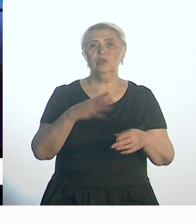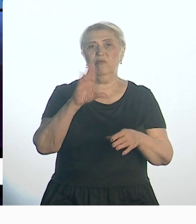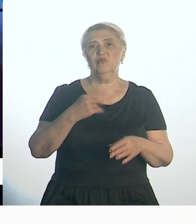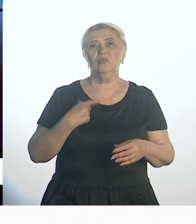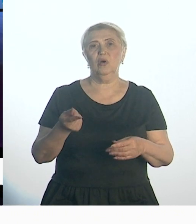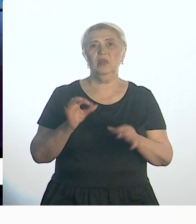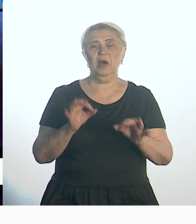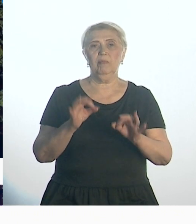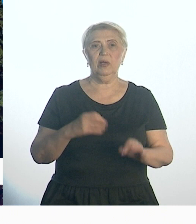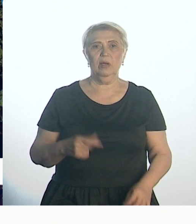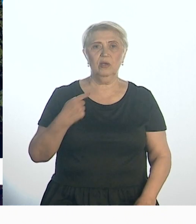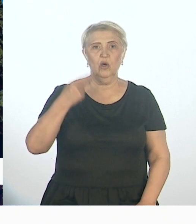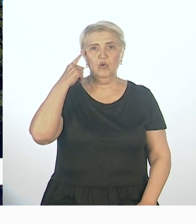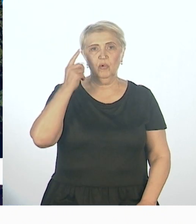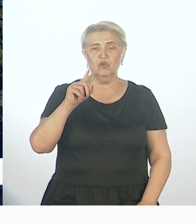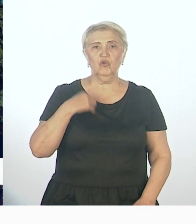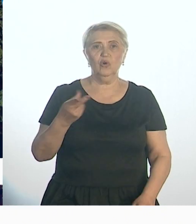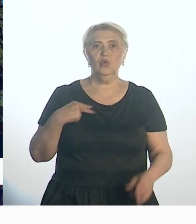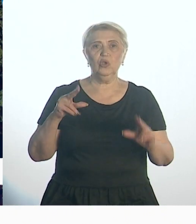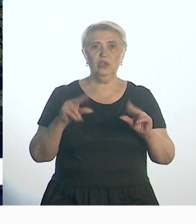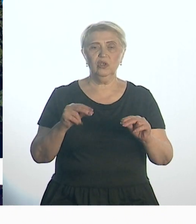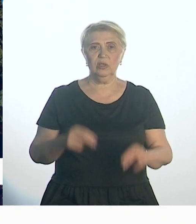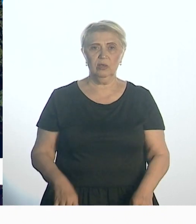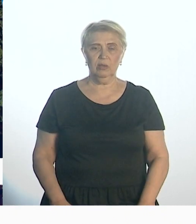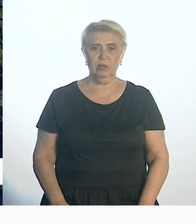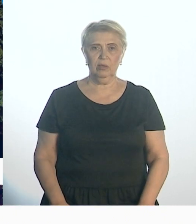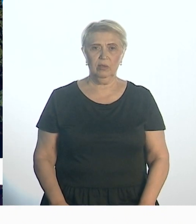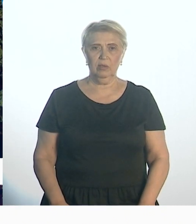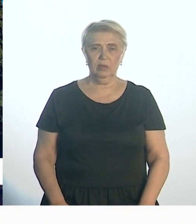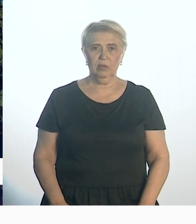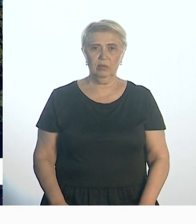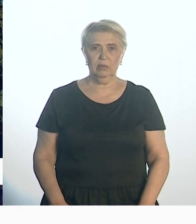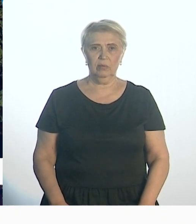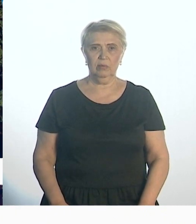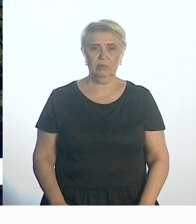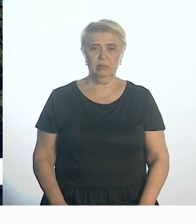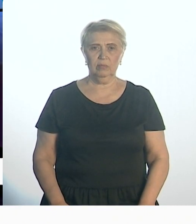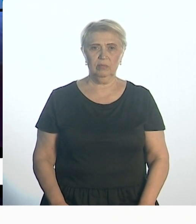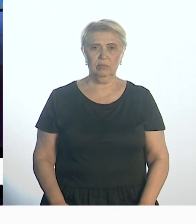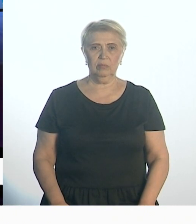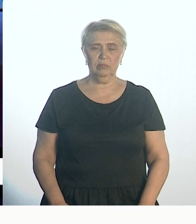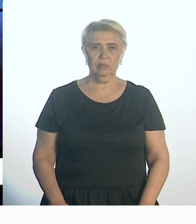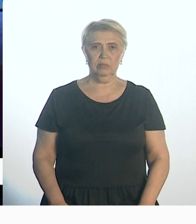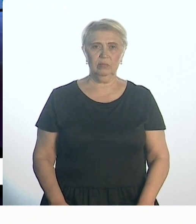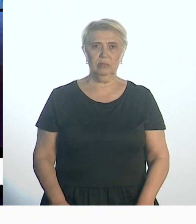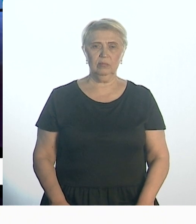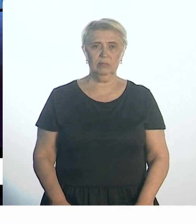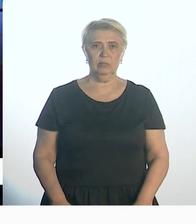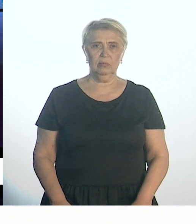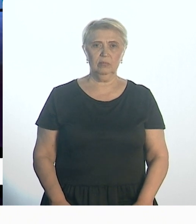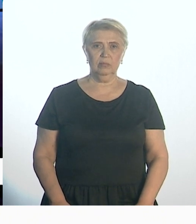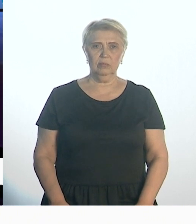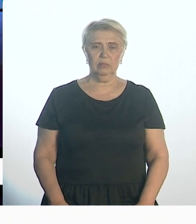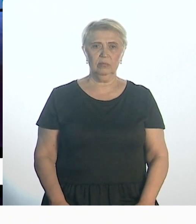Я и думал, честно, искренне думал, что оно везде так. соборохоборовчане. Что, да, про соборохоборовчане, что ли. Совершенно верно. Да,